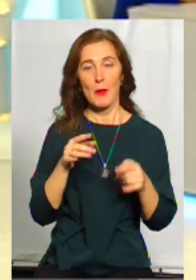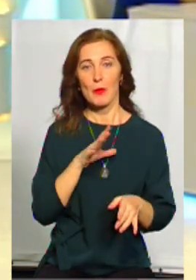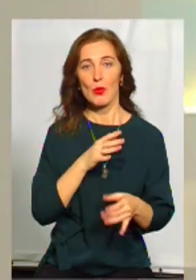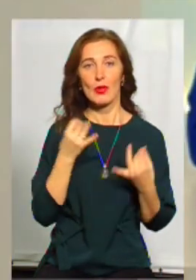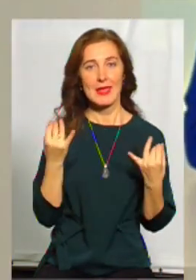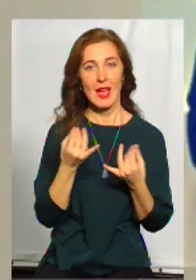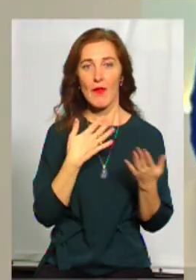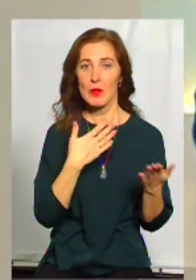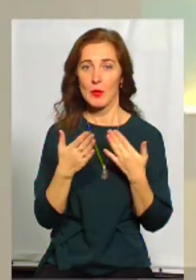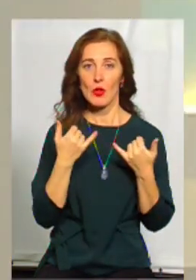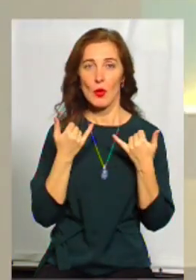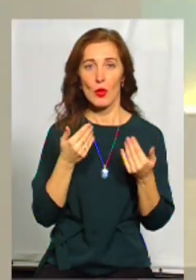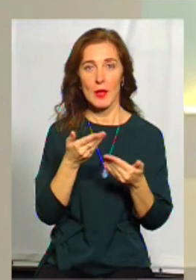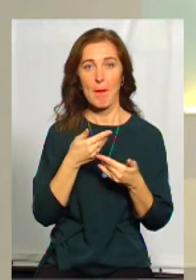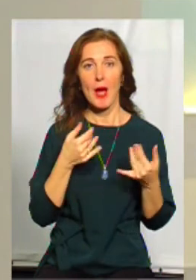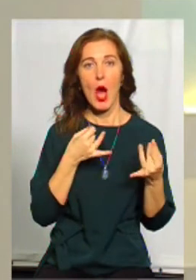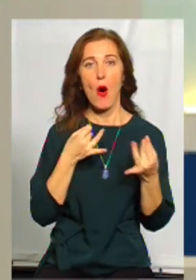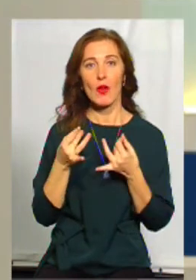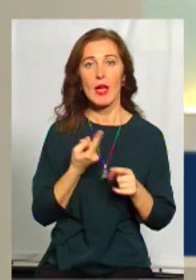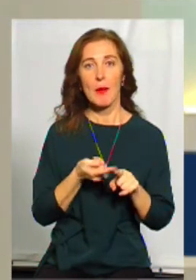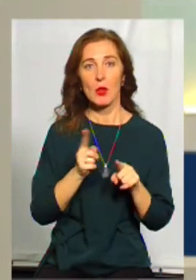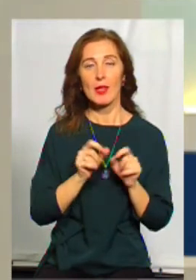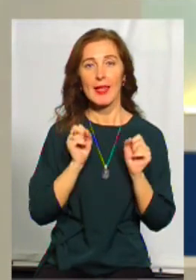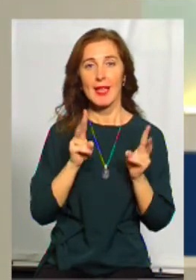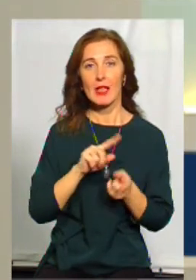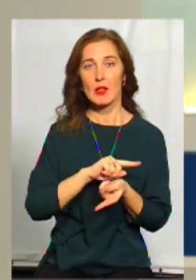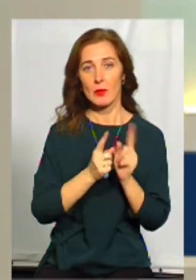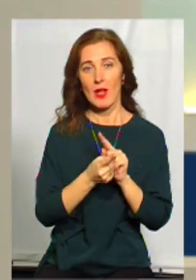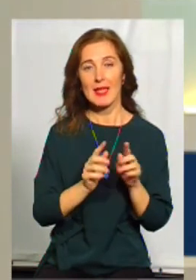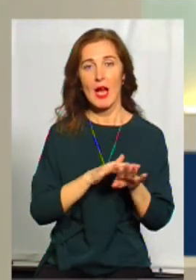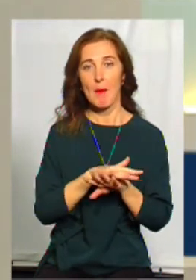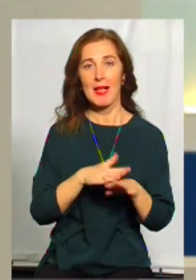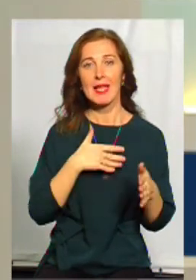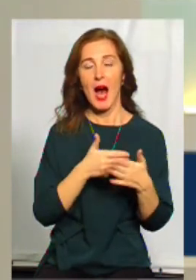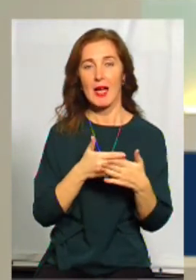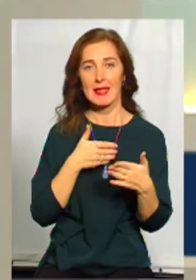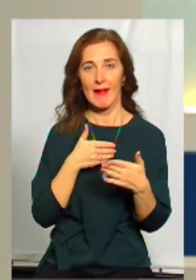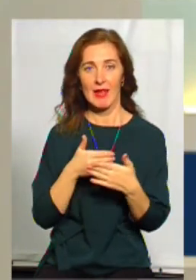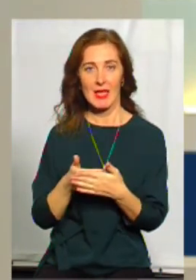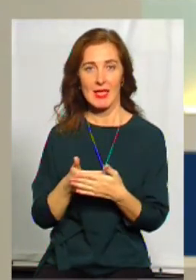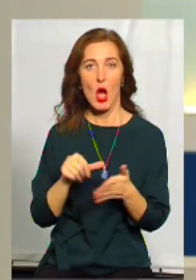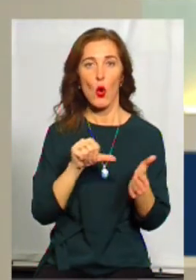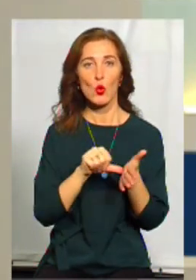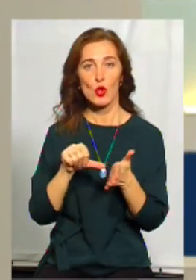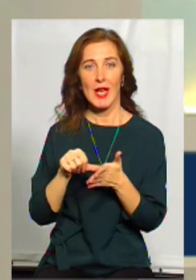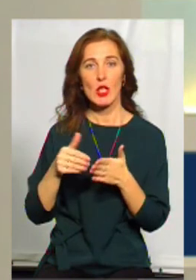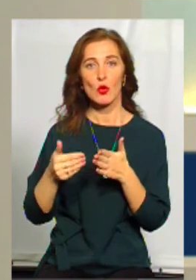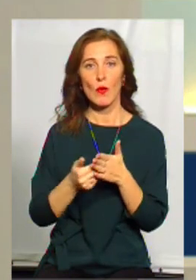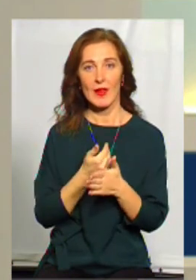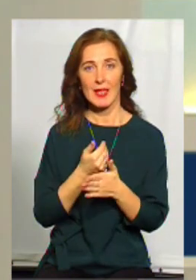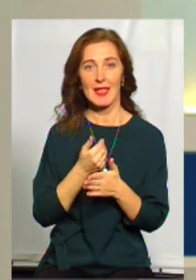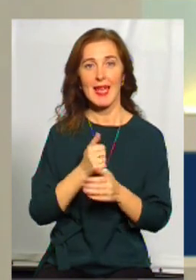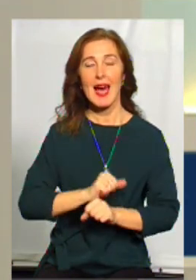Сьогодні ми говорили про те, як трансформувалася громадська активність учасників новітніх